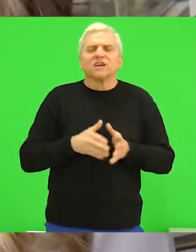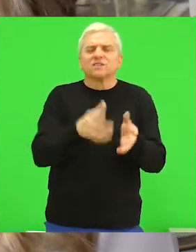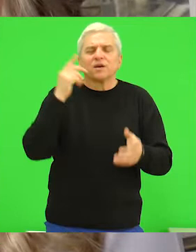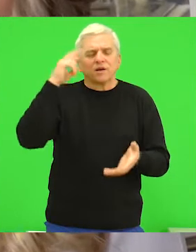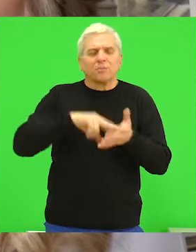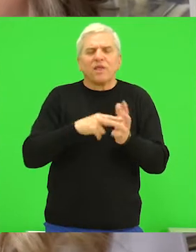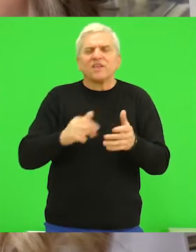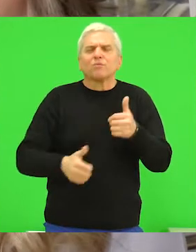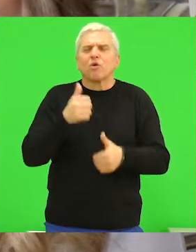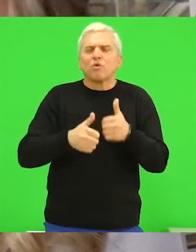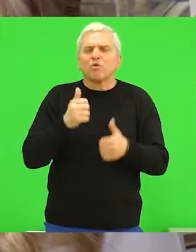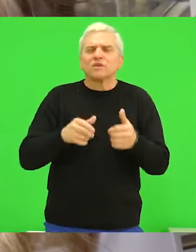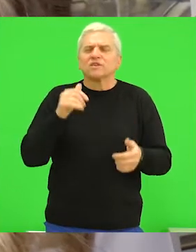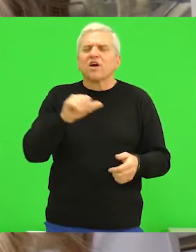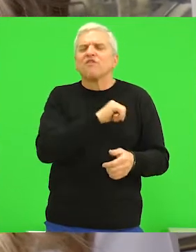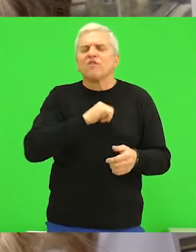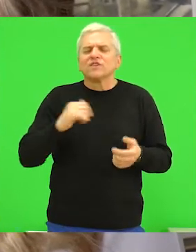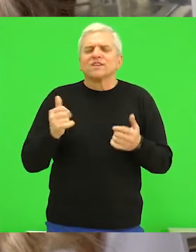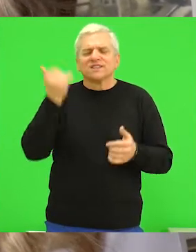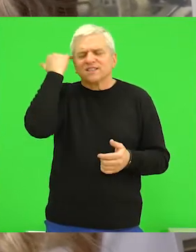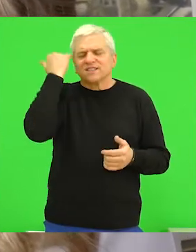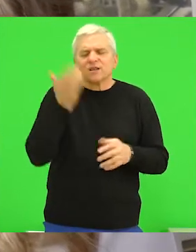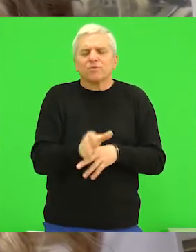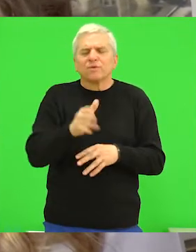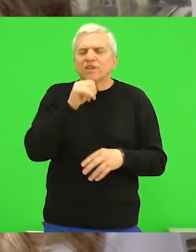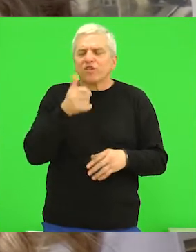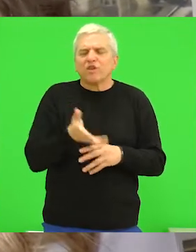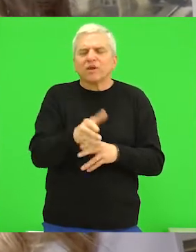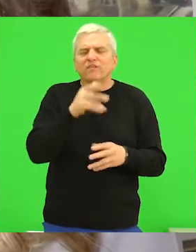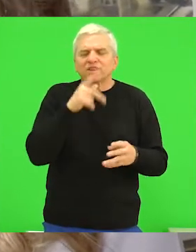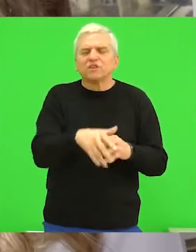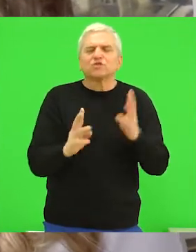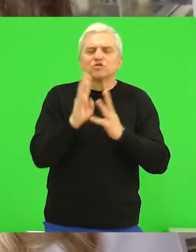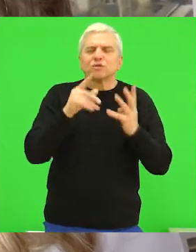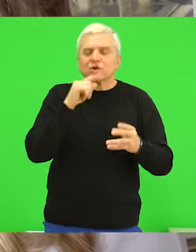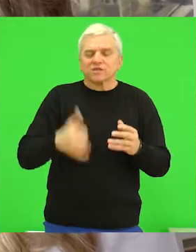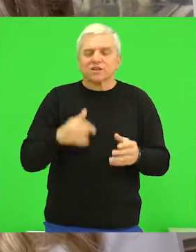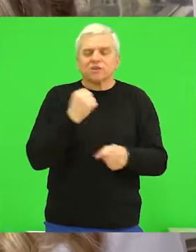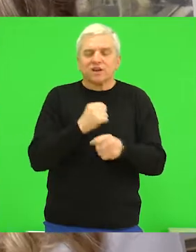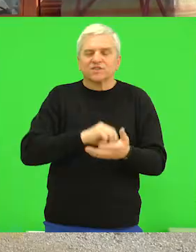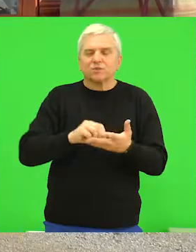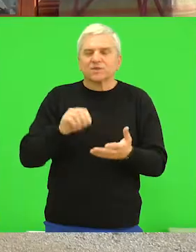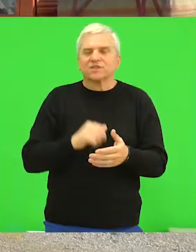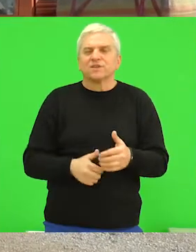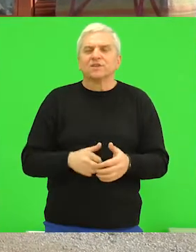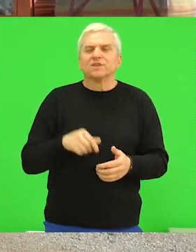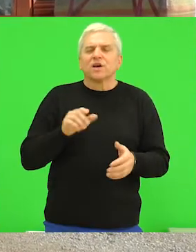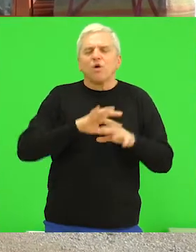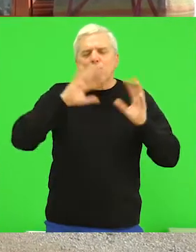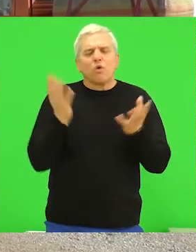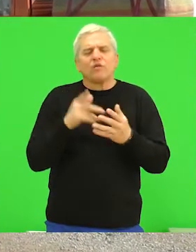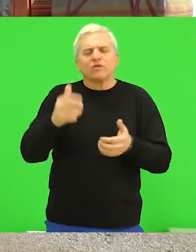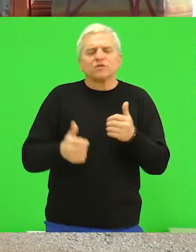konkurišemo na konkursku od pokrajinskog sekretarijata za poljoprivred u vodoprivredu i šumarstvo koji je raspisan u ovom momentu. U okviru